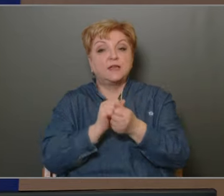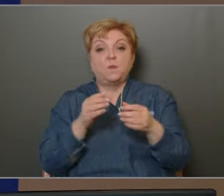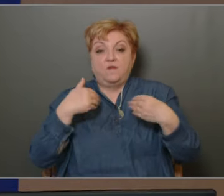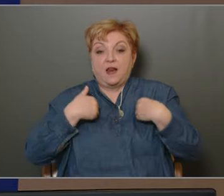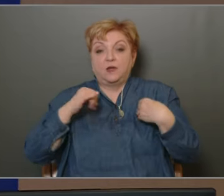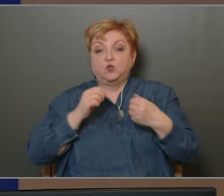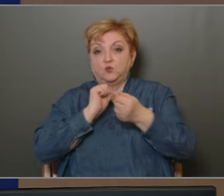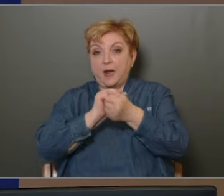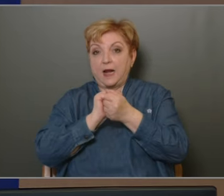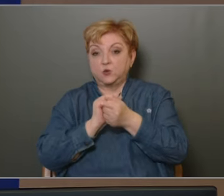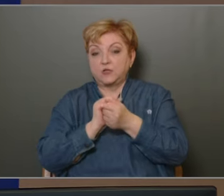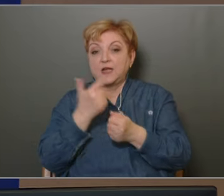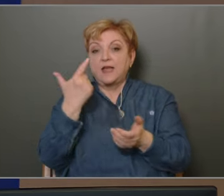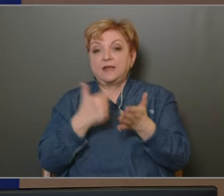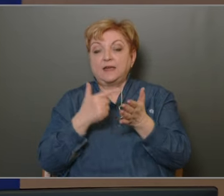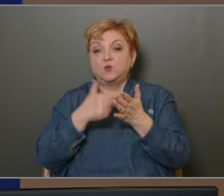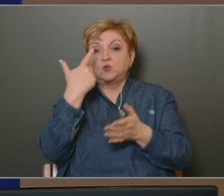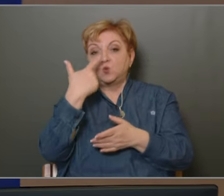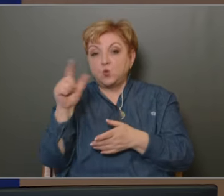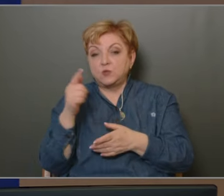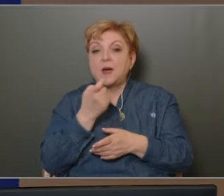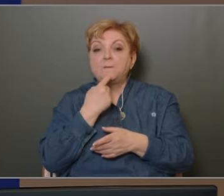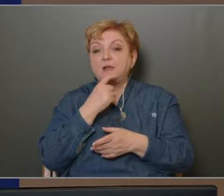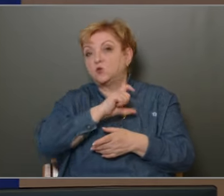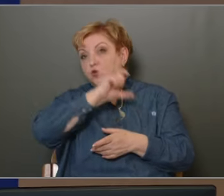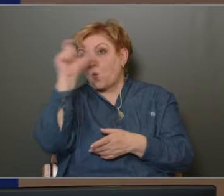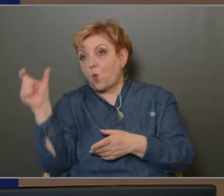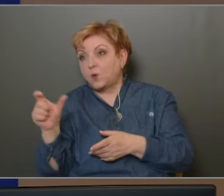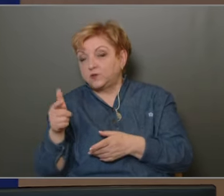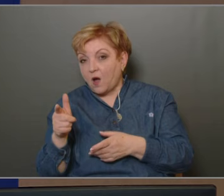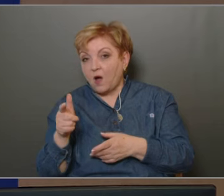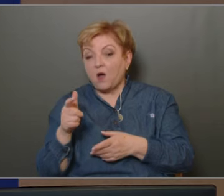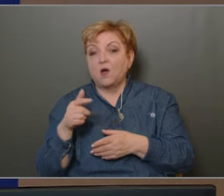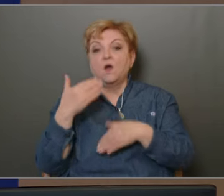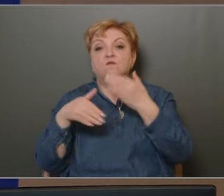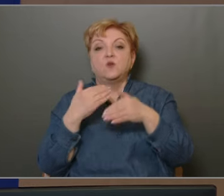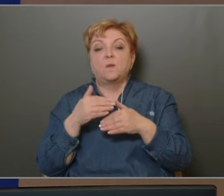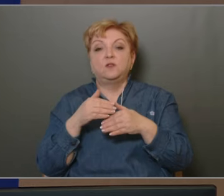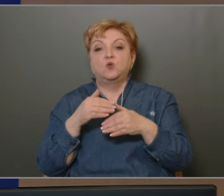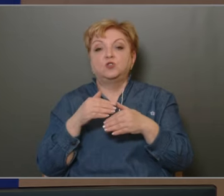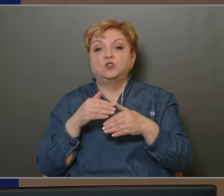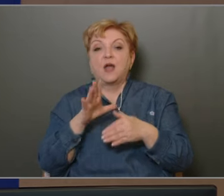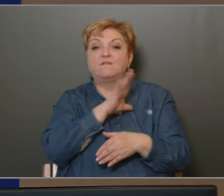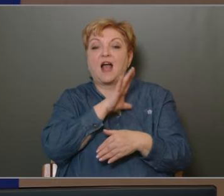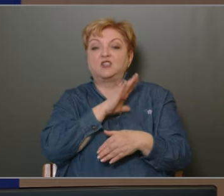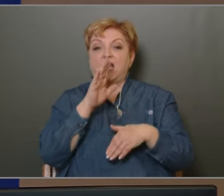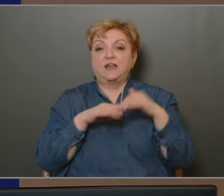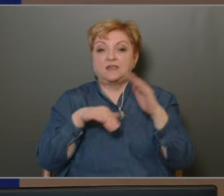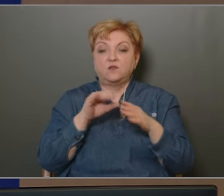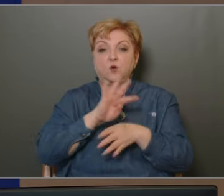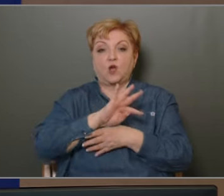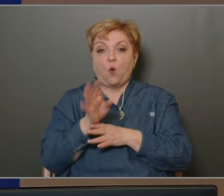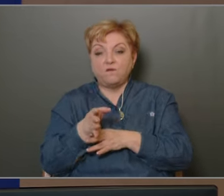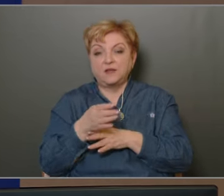mivel nekünk is meg kellett küzdeni 2020 március alatt a folyamatos válságkezeléssel Ugye volt a Covid,